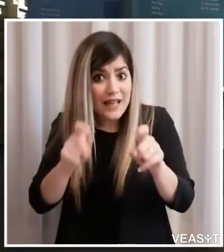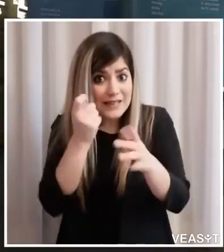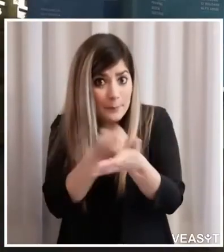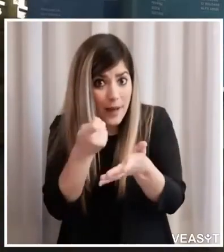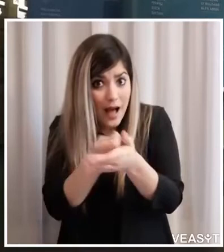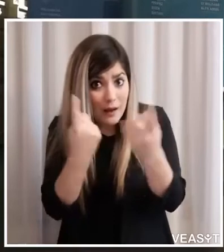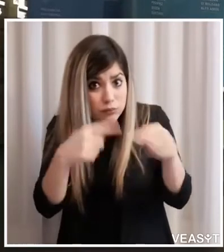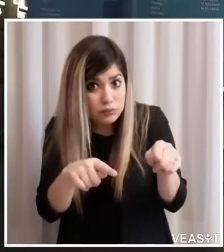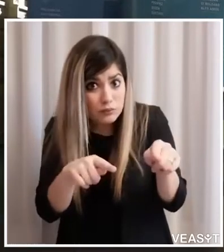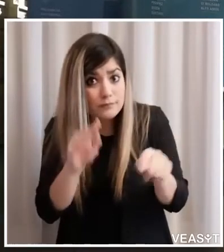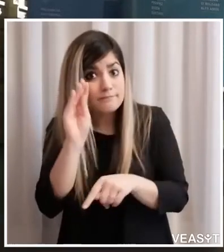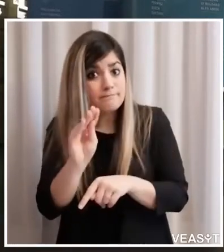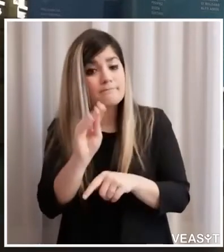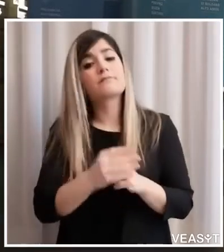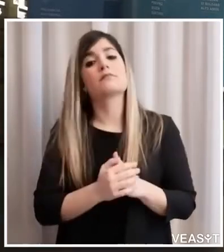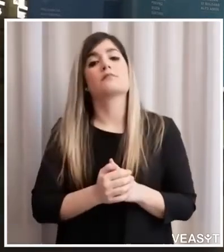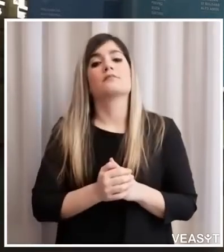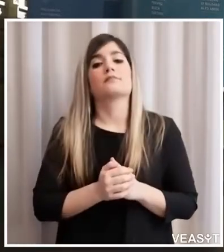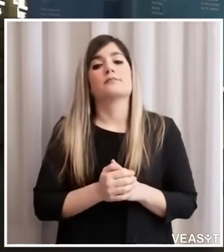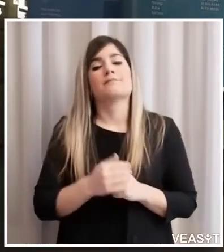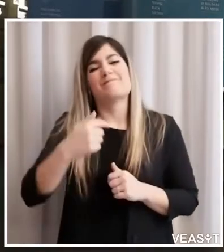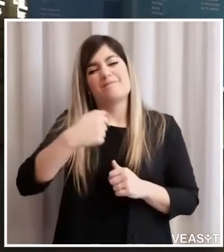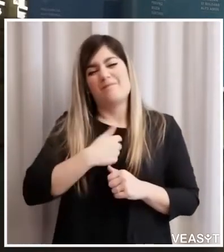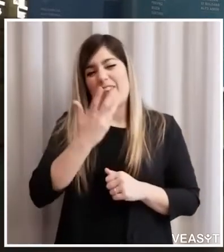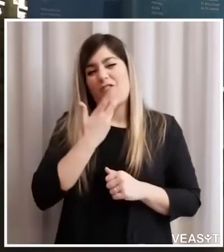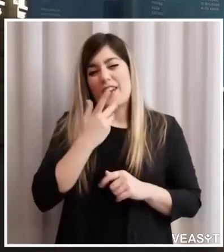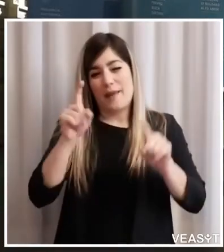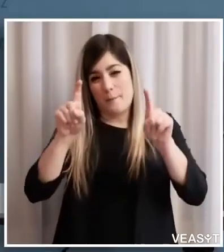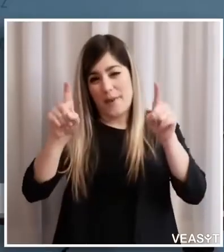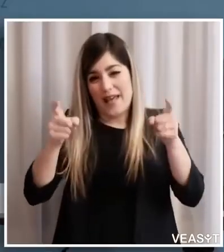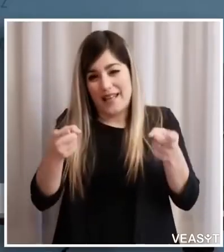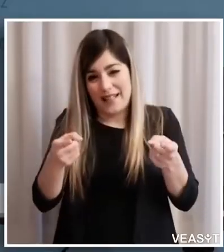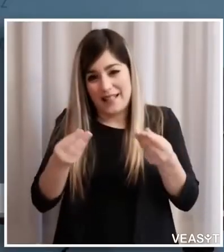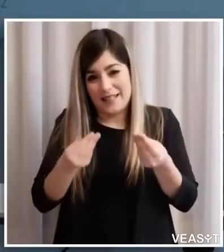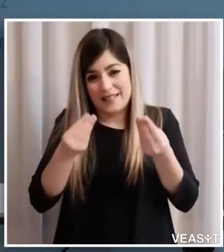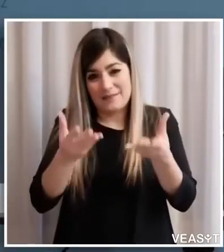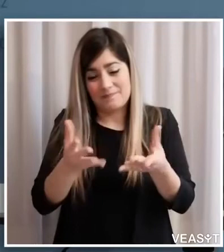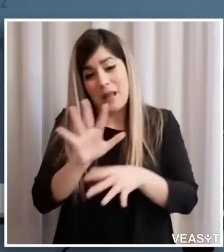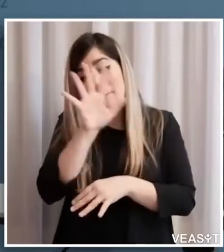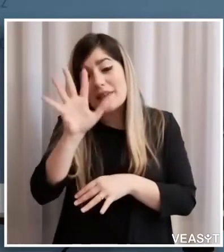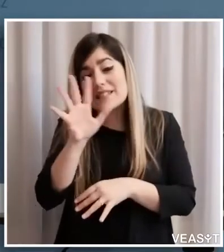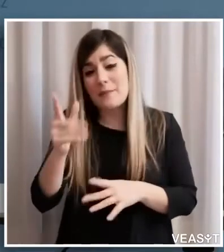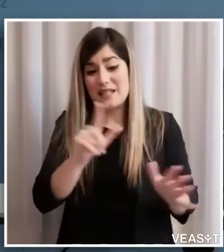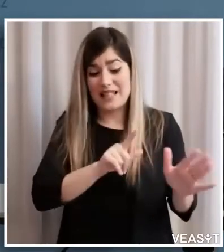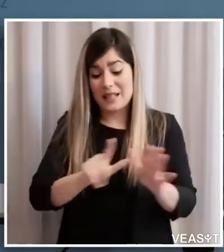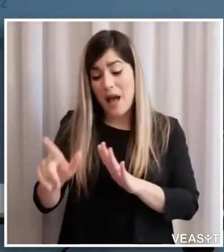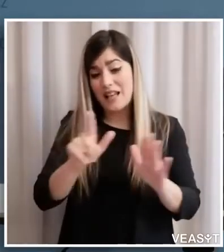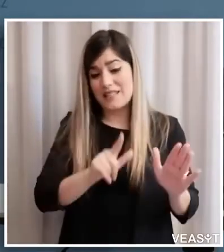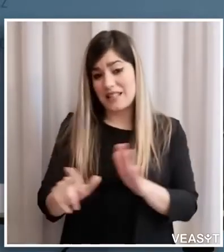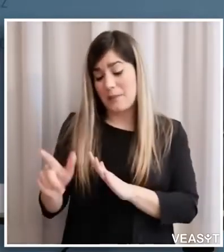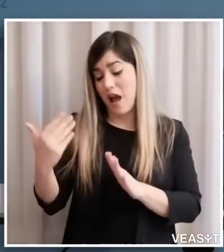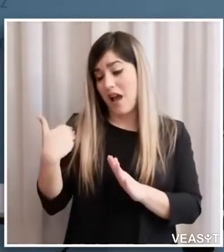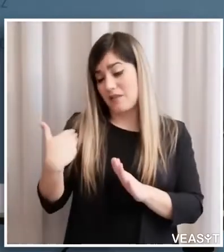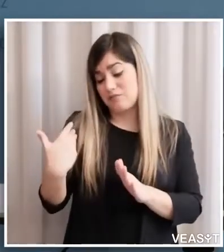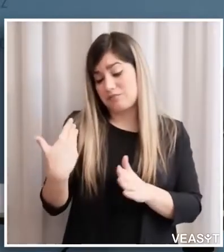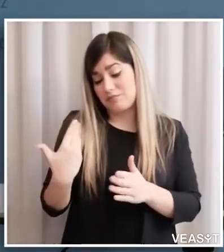Qui mi lasciate aprire una piccola parentesi a me sembra che il dibattito delle ultime settimane diciamo che ruota torna a questo tema